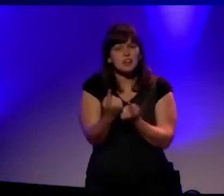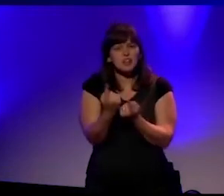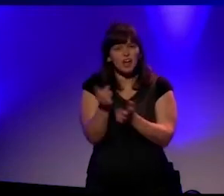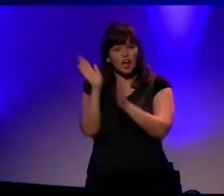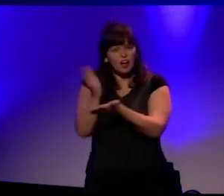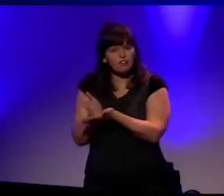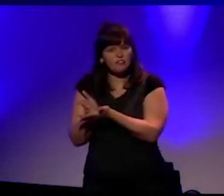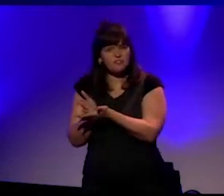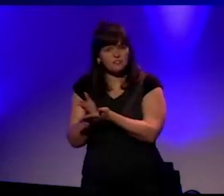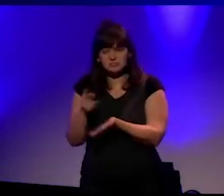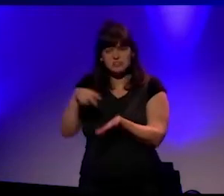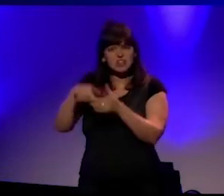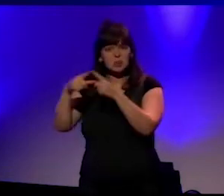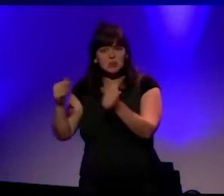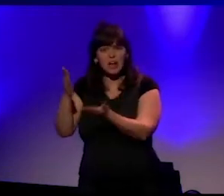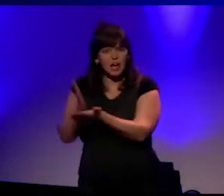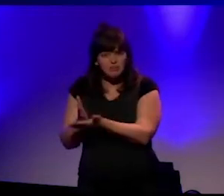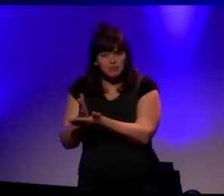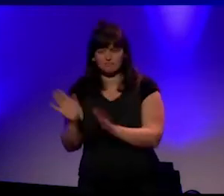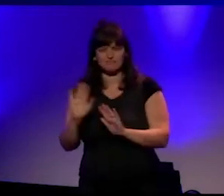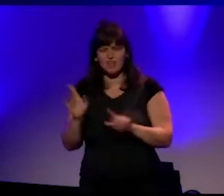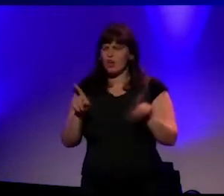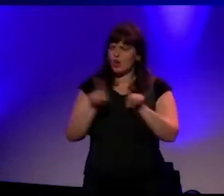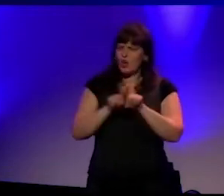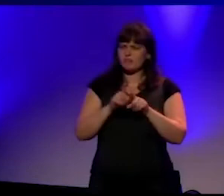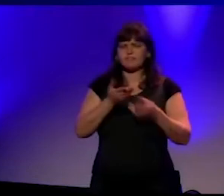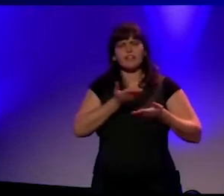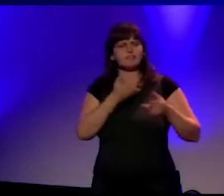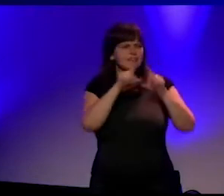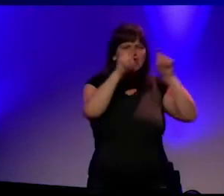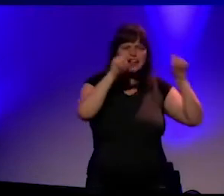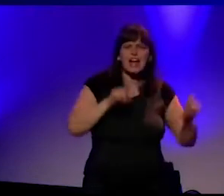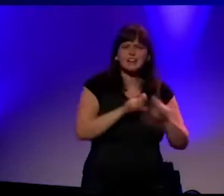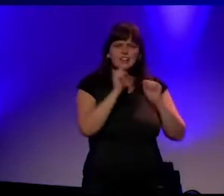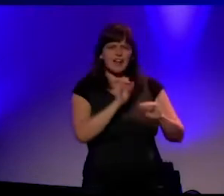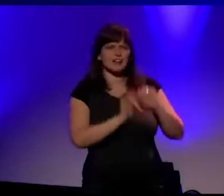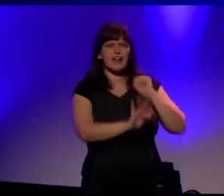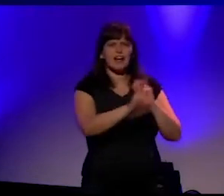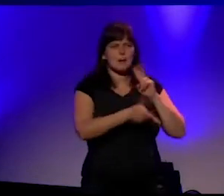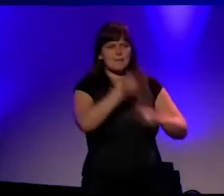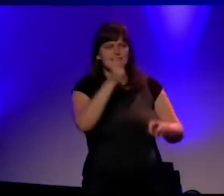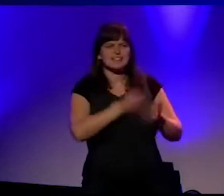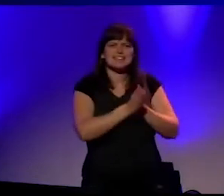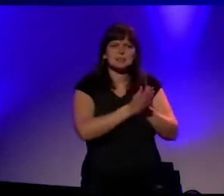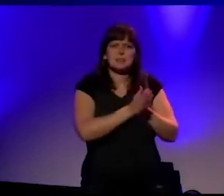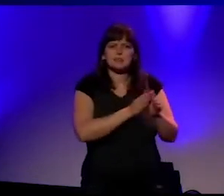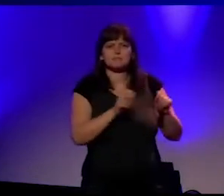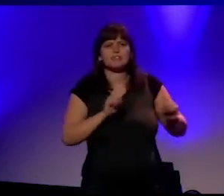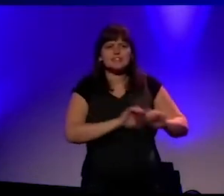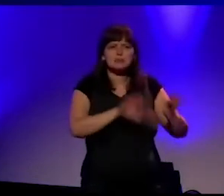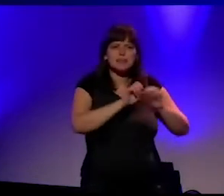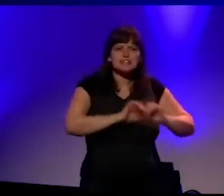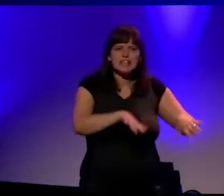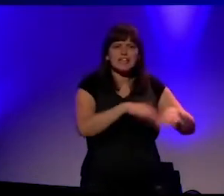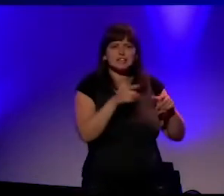het zal ook functioneren als een canvas, een canvas voor verdere sensibiliserende acties, en je krijgt daar zo meteen een voorproefje van,